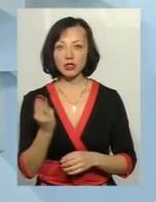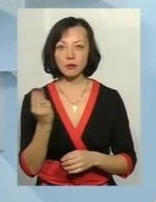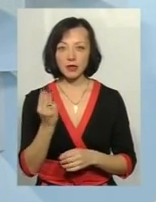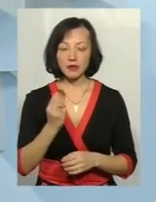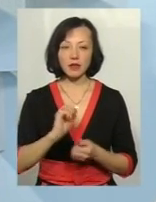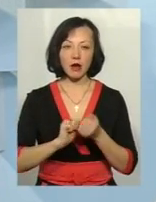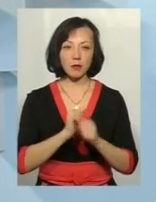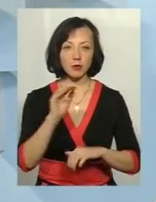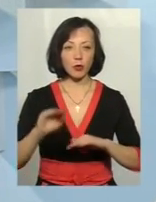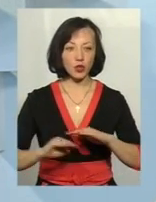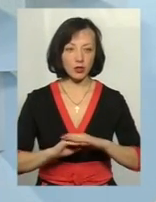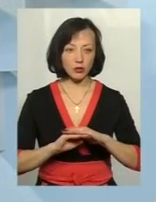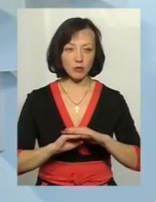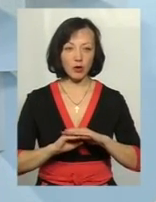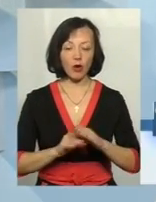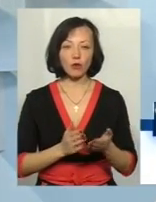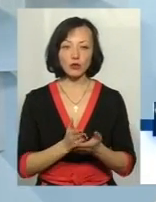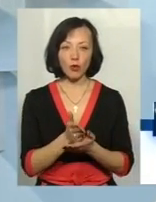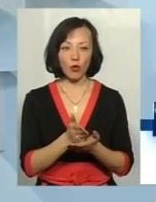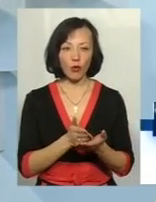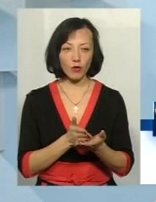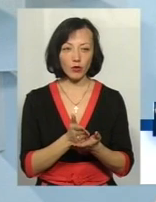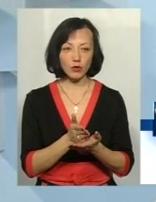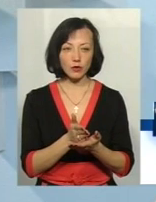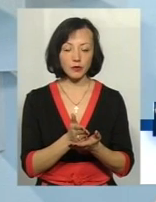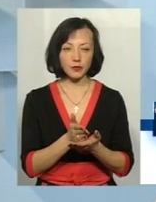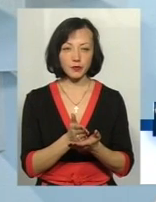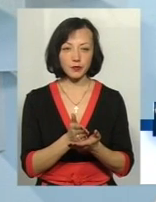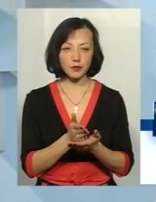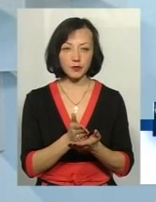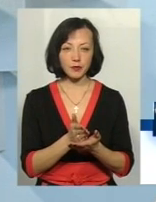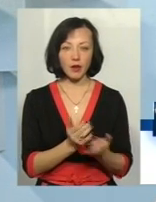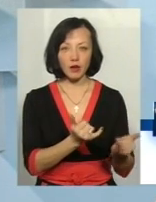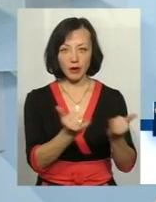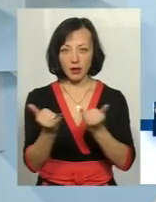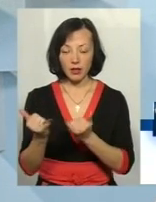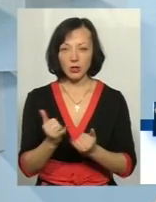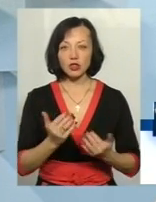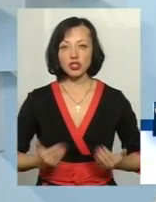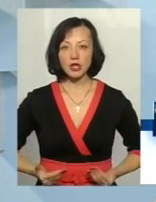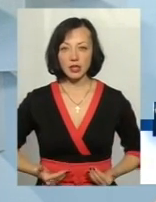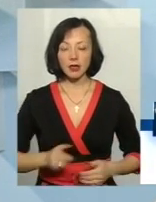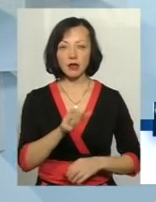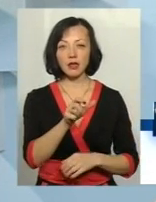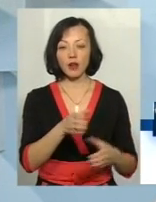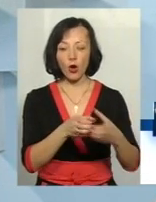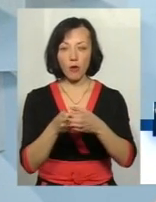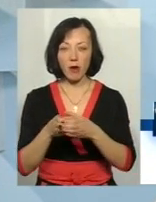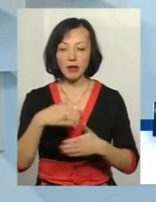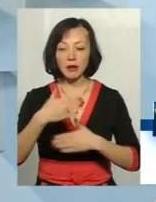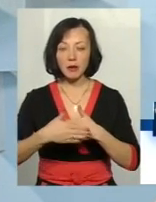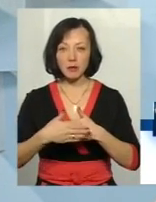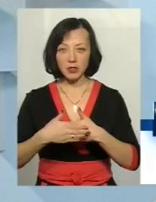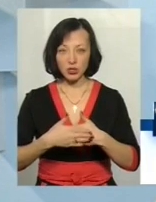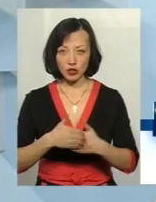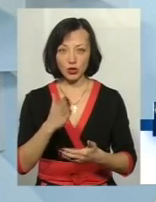місті Кам'янце-Подільському. Вони обслуговують тих жителів громади, які найближче до них